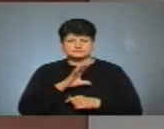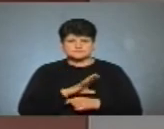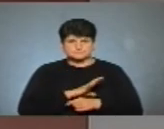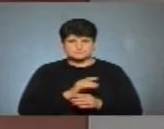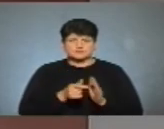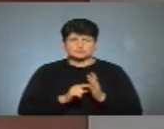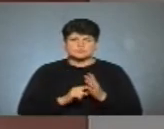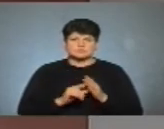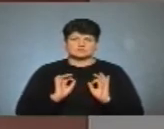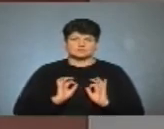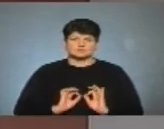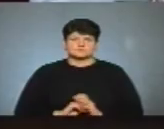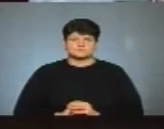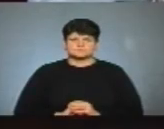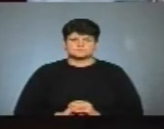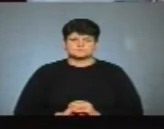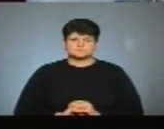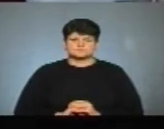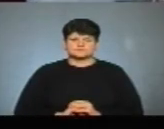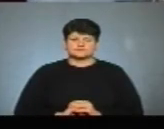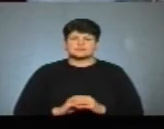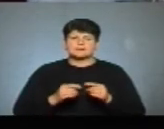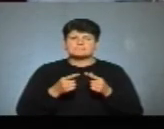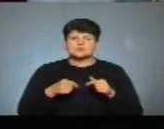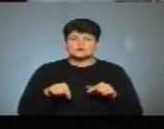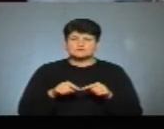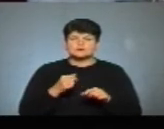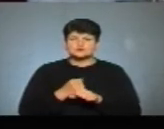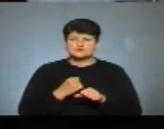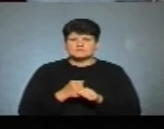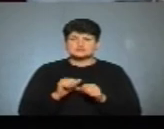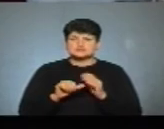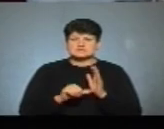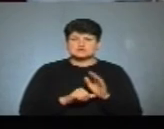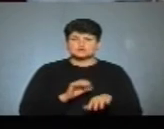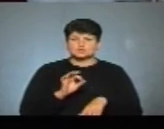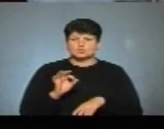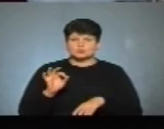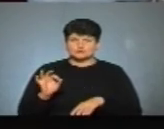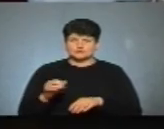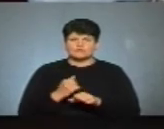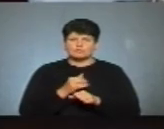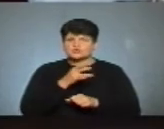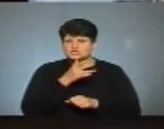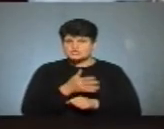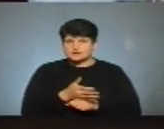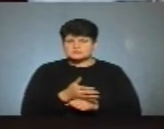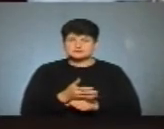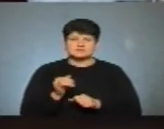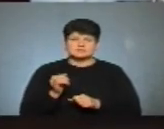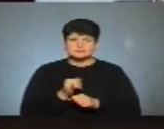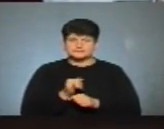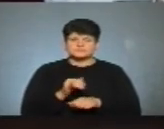прокуратури. Від розділ генінспекції в працівному кабінеті починається з 16.00, тобто робочий час. І